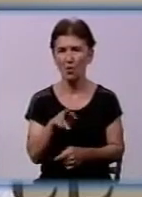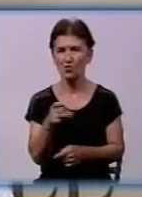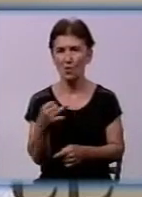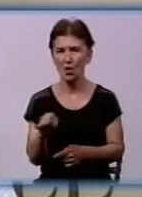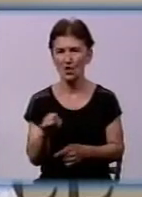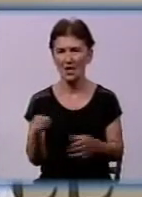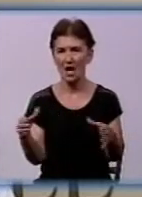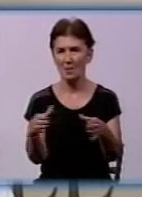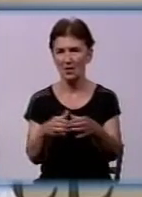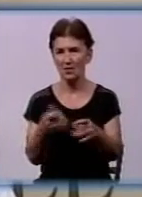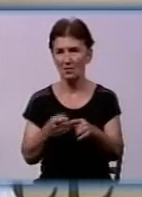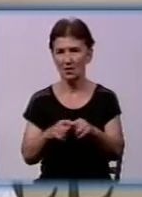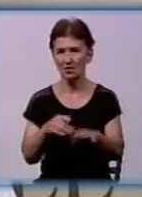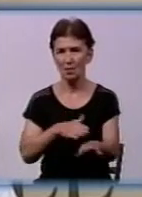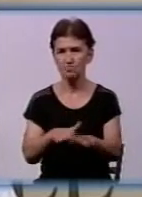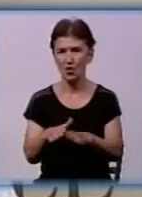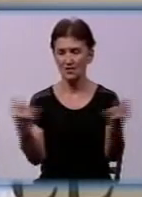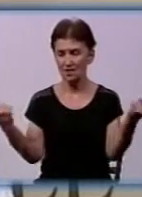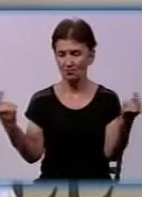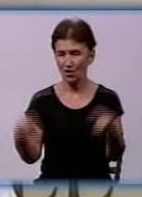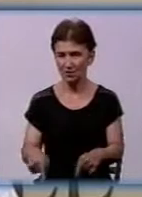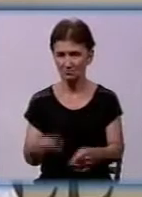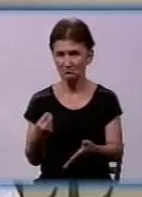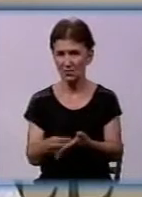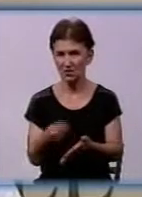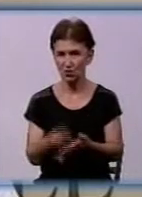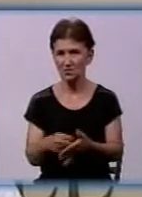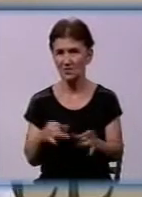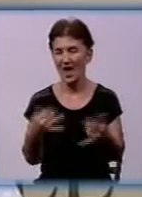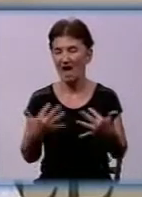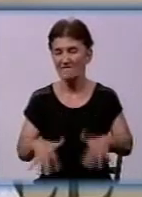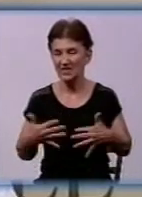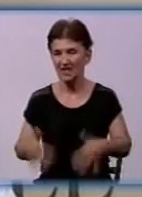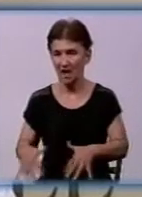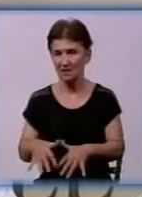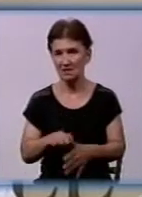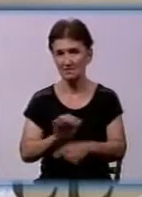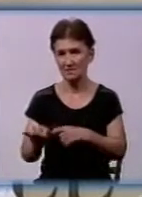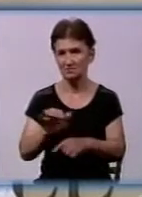призведуть до повного банкрутства, виробництва і знову призведе до втрат у виробництві хлору.